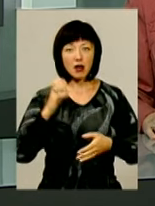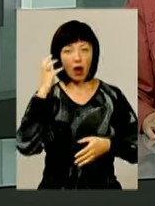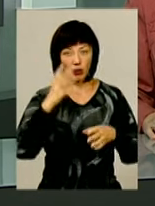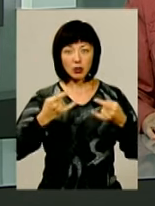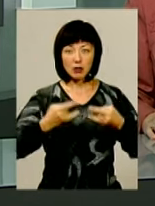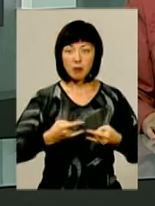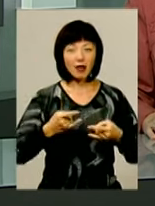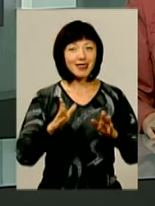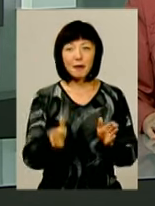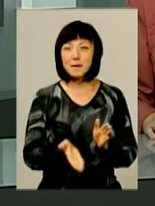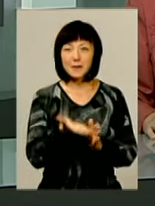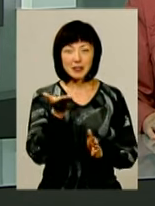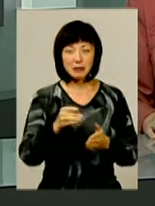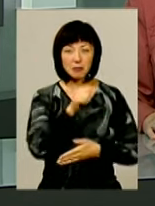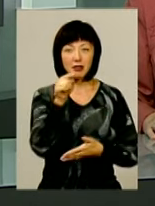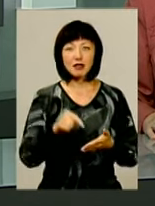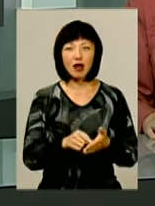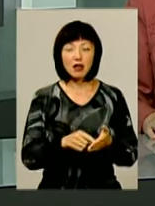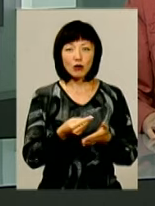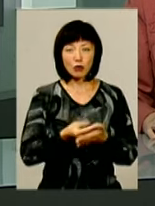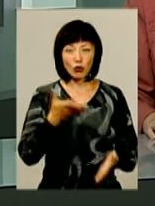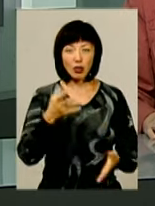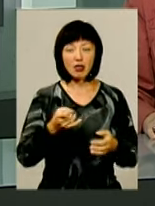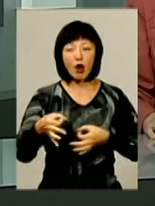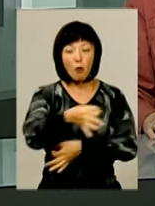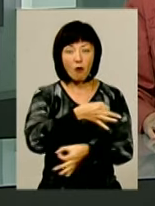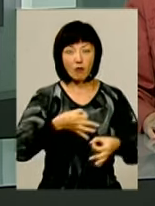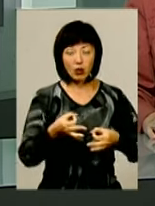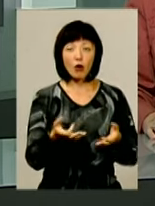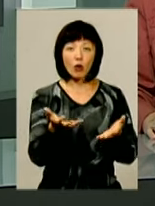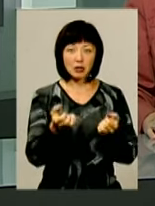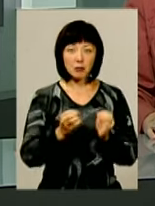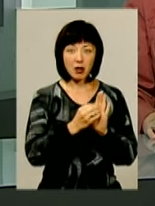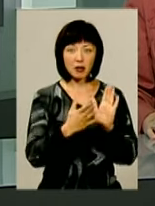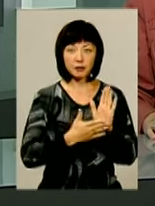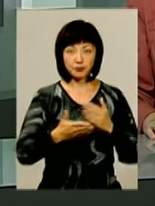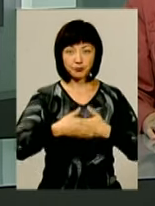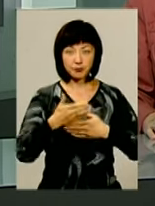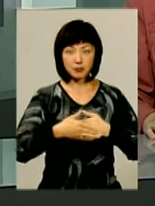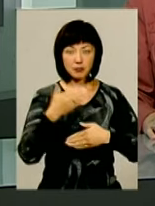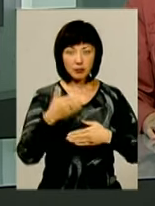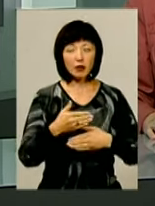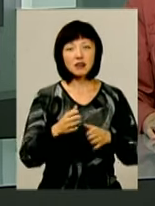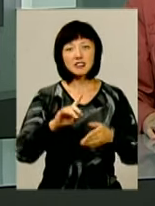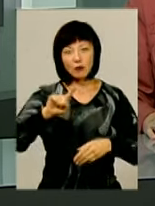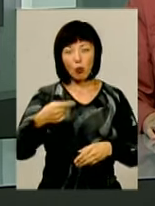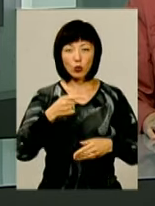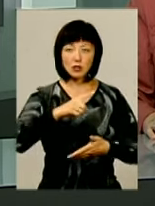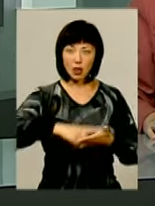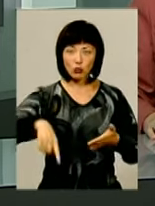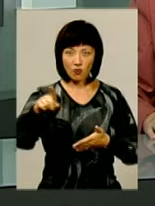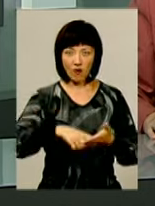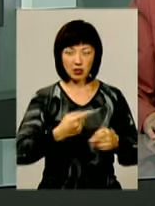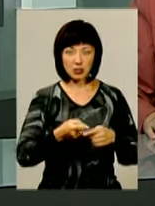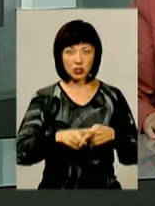винесли питання підняття тарифів на громадське обговорення. За що й отримали припис від антимонопольників з вимогою скасувати неправомочне